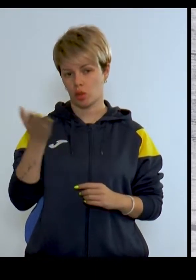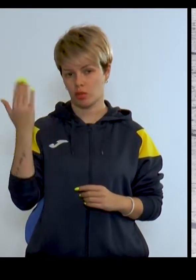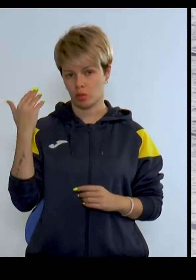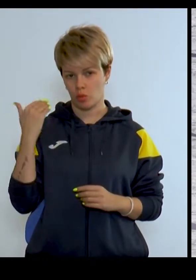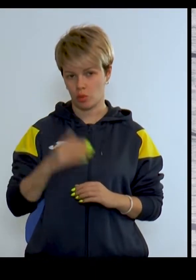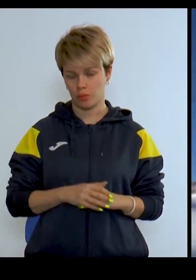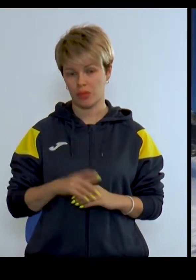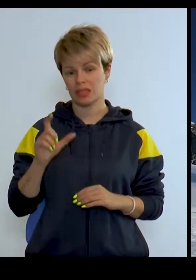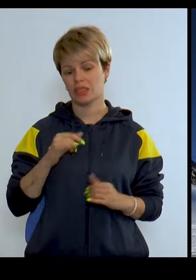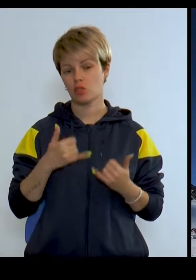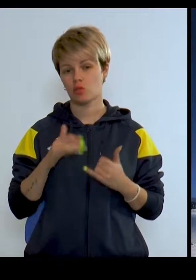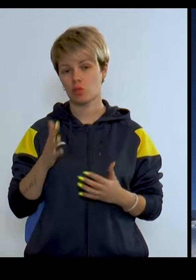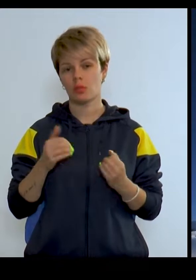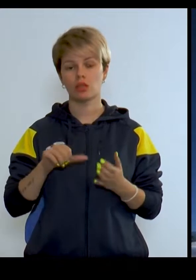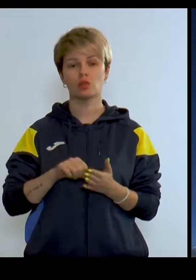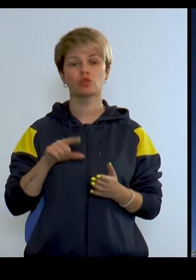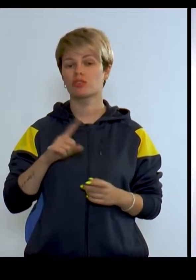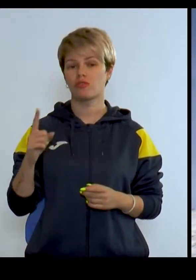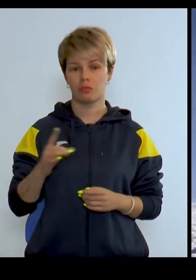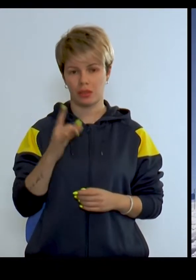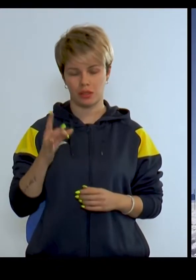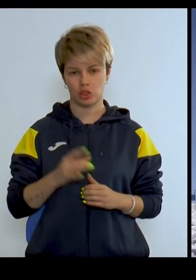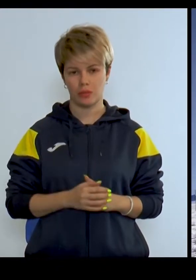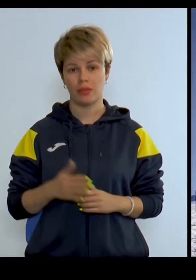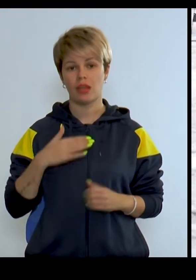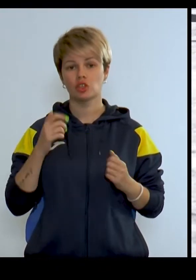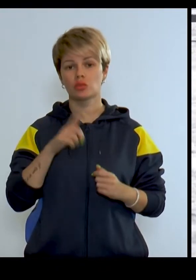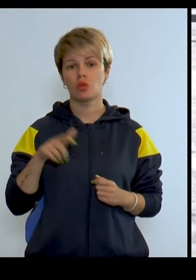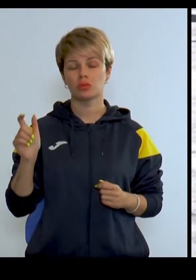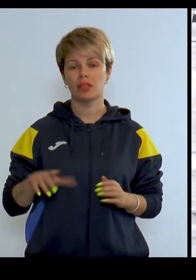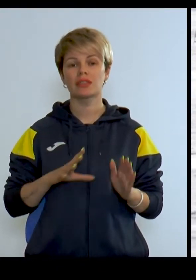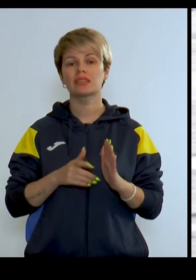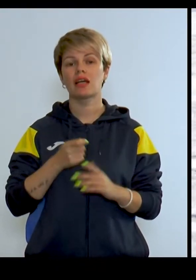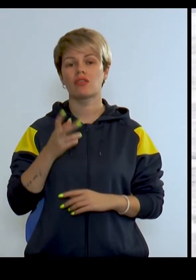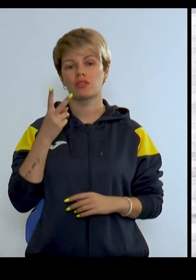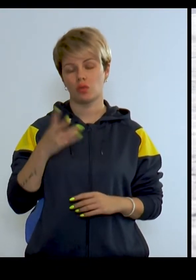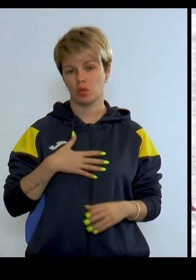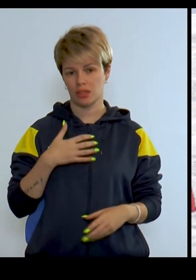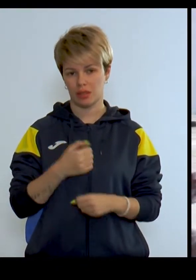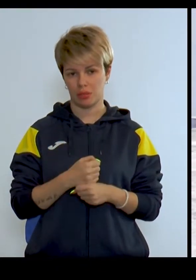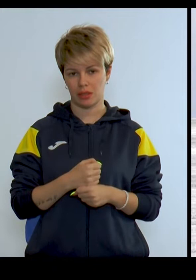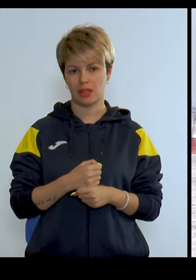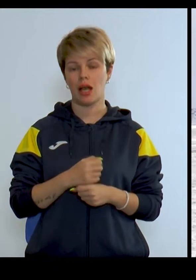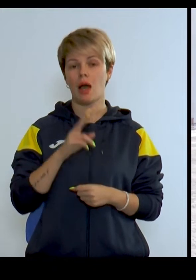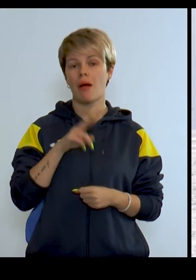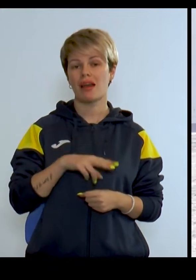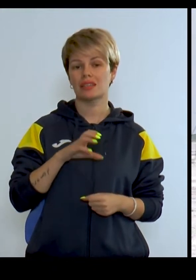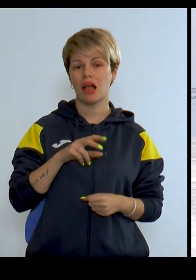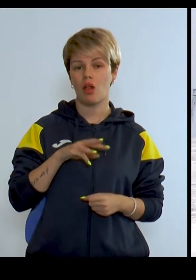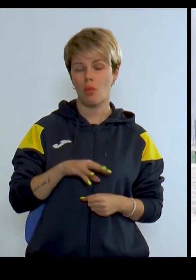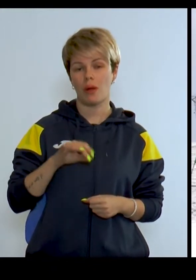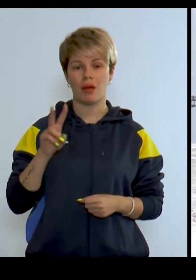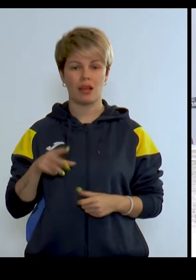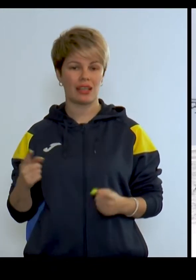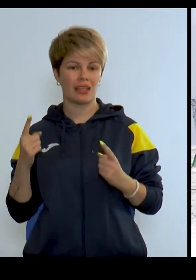років тому Синьо-жовті братимуть участь у ньому вперше Наші спортсмени заявлені у двох дисциплінах паралель